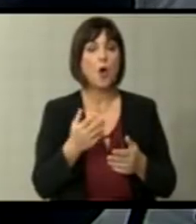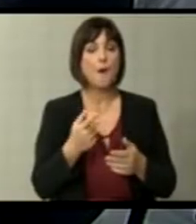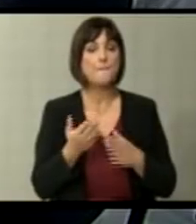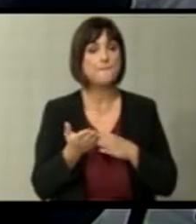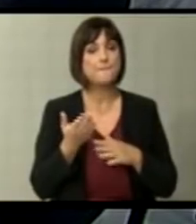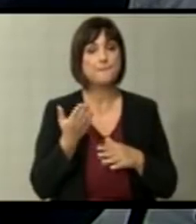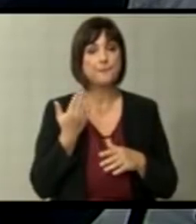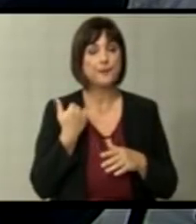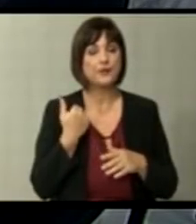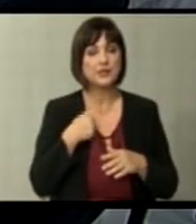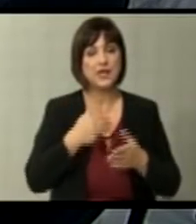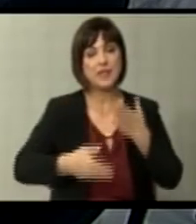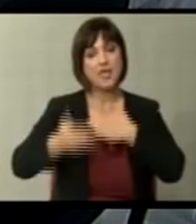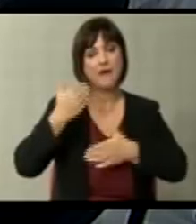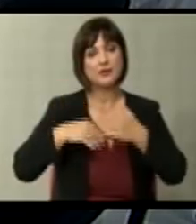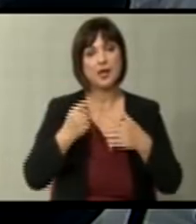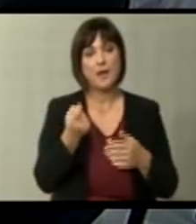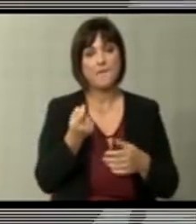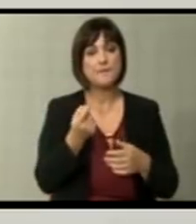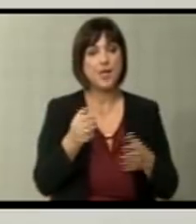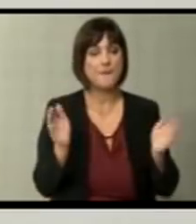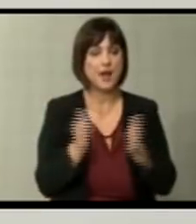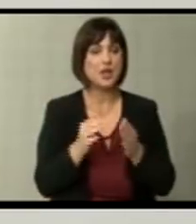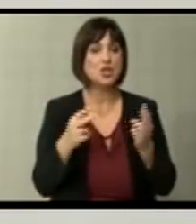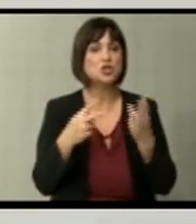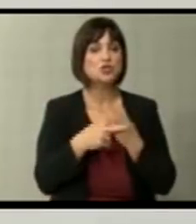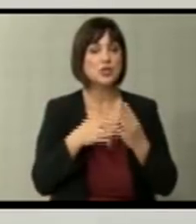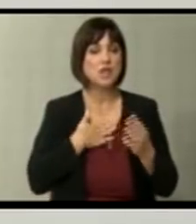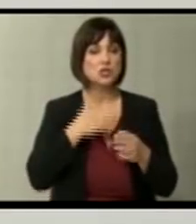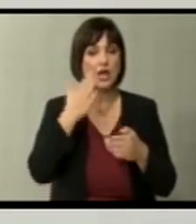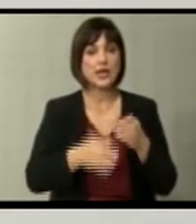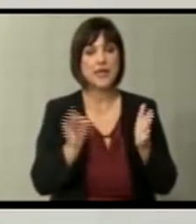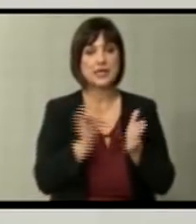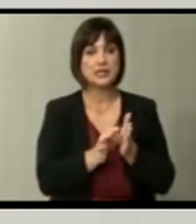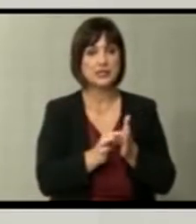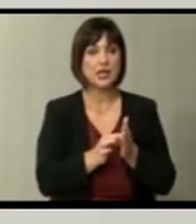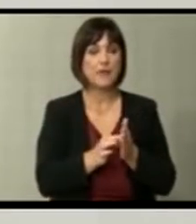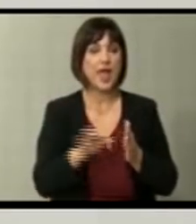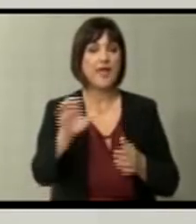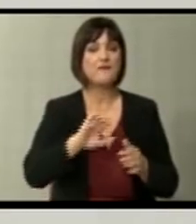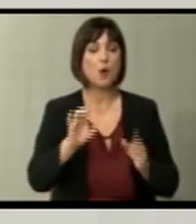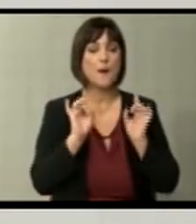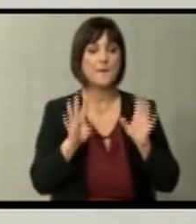навратил малко на Малиот Шенген. Нашата крајна целова е Европа без граници.